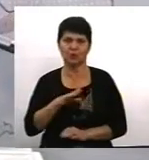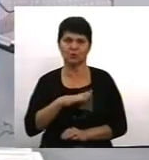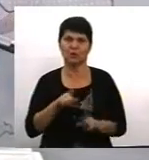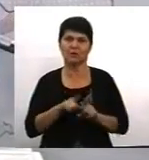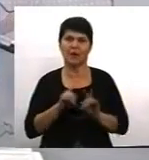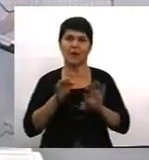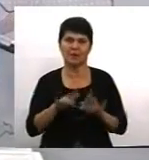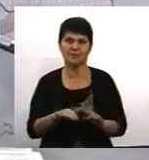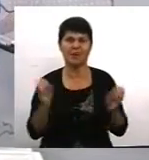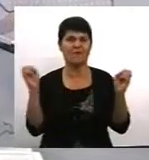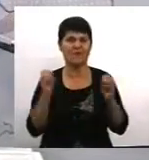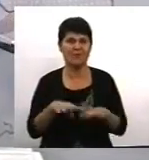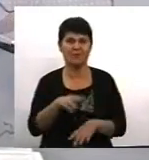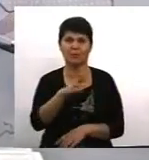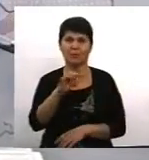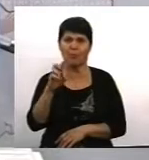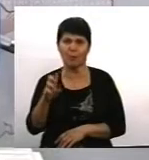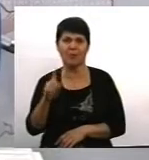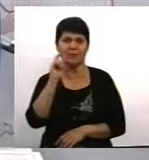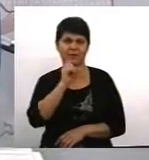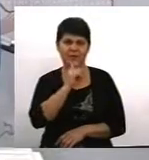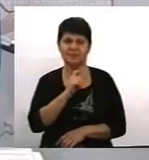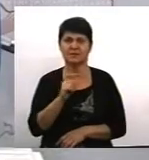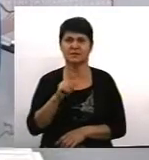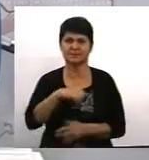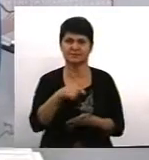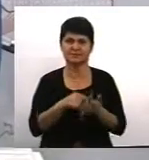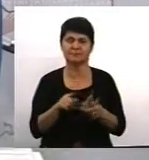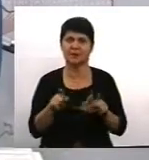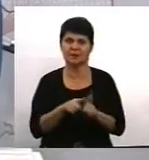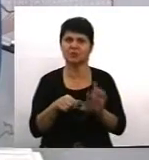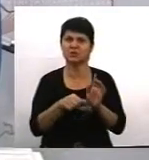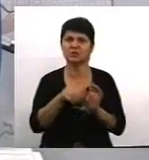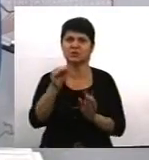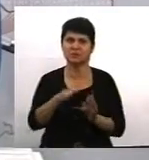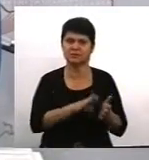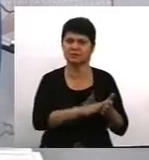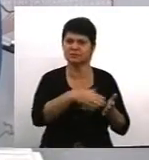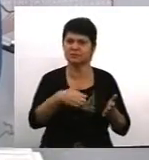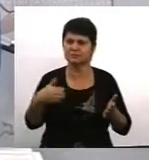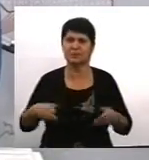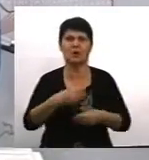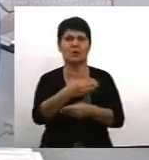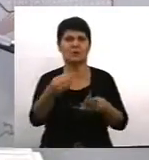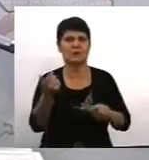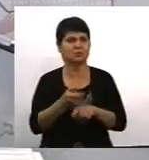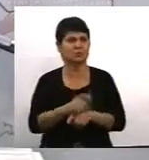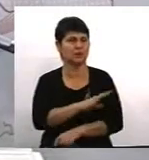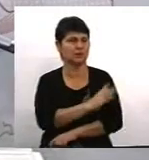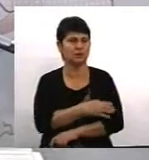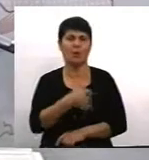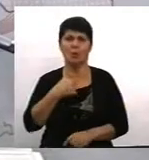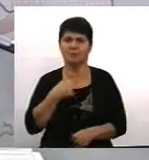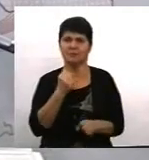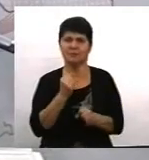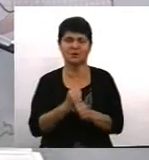флешмоби тут в місті Вінниці, що ми за кілька годин по 6 тисяч таких флеєрів роздавали. І я вважаю, що це дуже потужно. У нас працює телефон гарячої